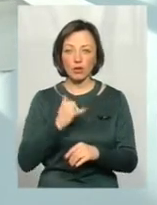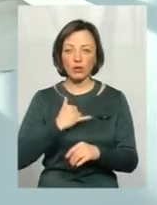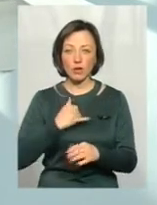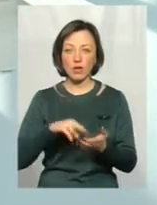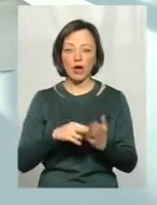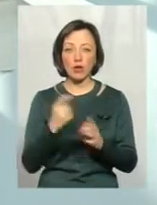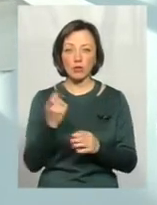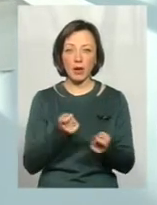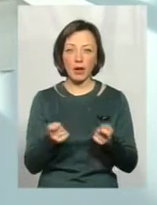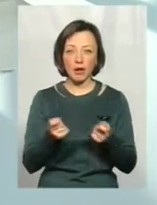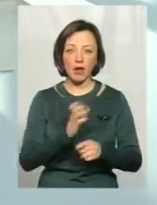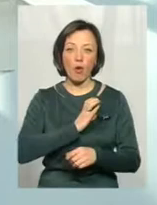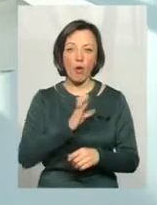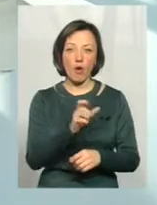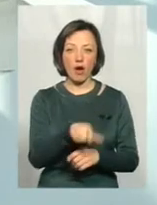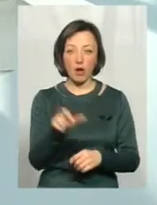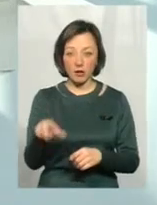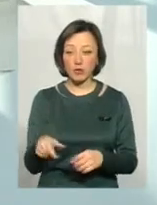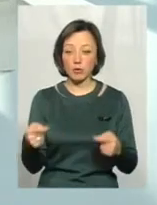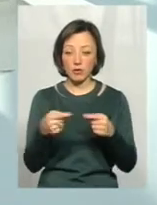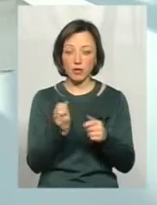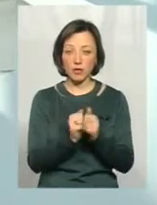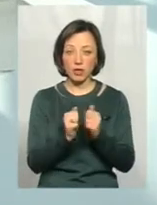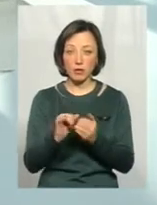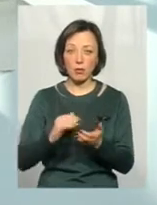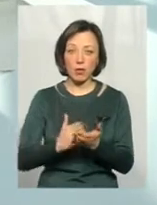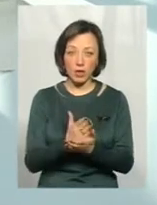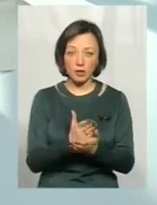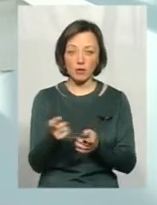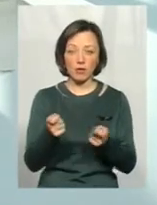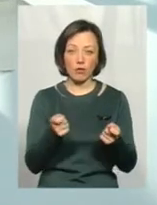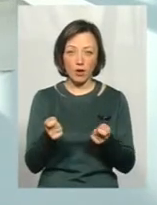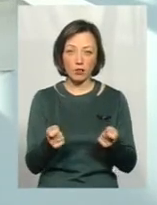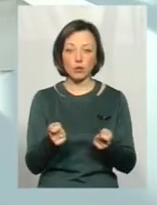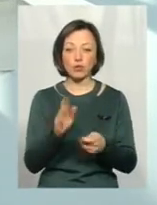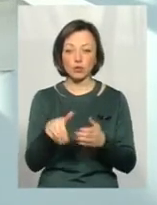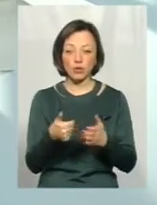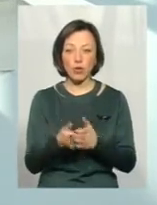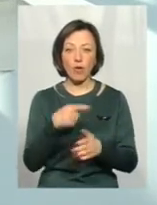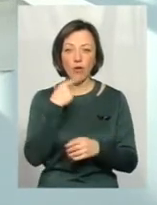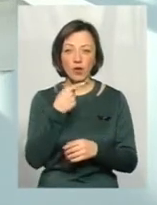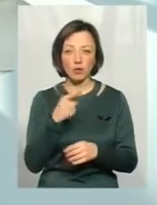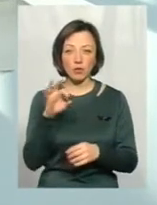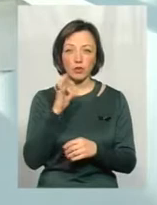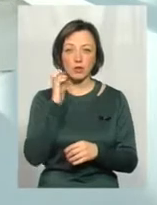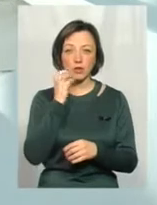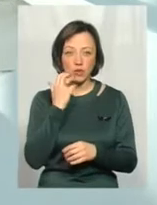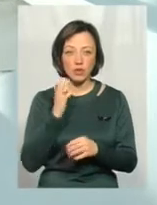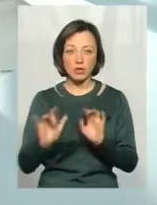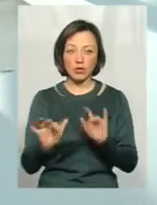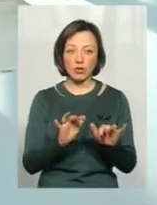економікою будуть керувати олігархи, а відповідно дуже часто і політикою вони керуватимуть, до того часу говорити про серйозні,